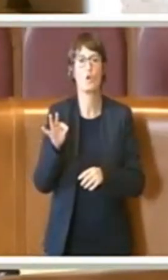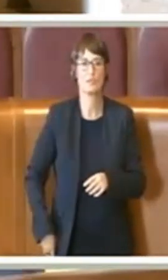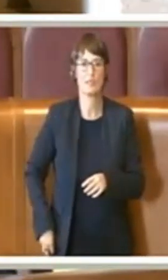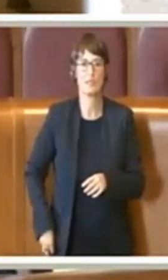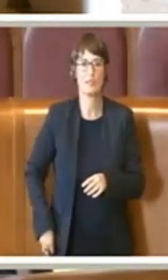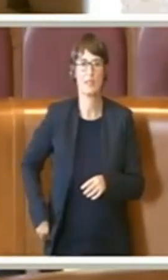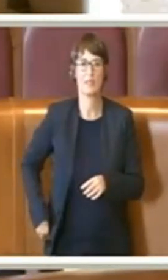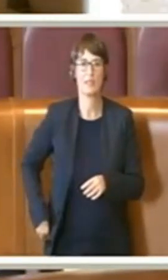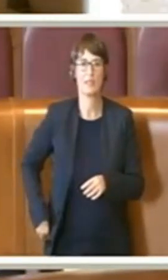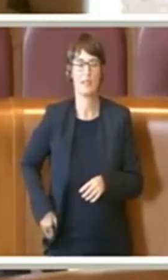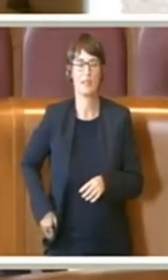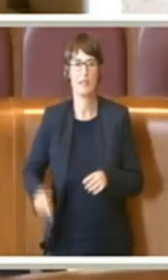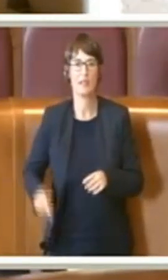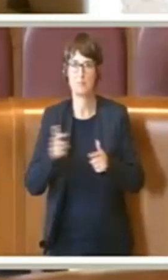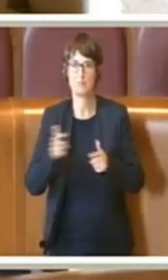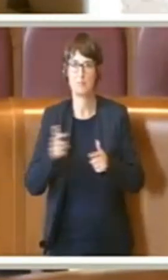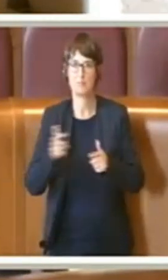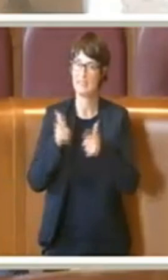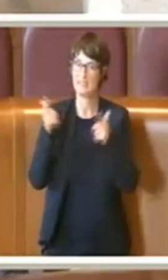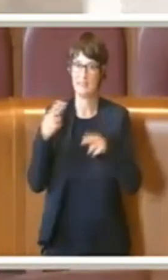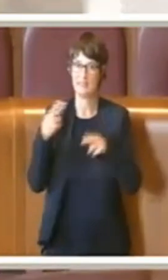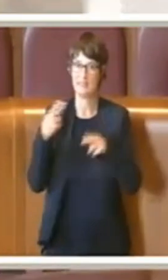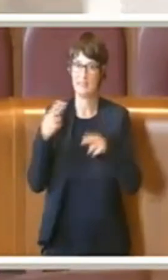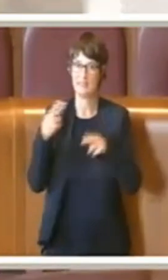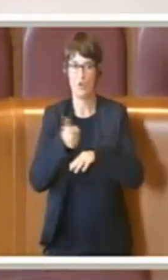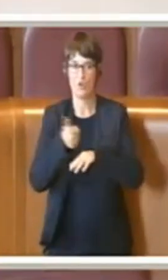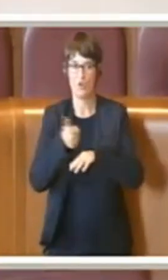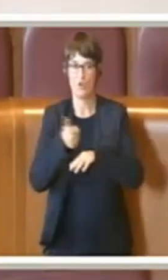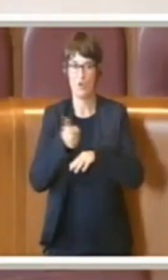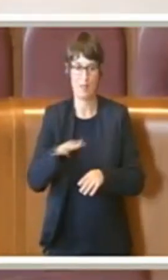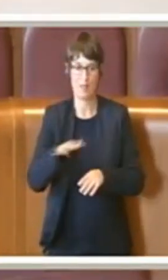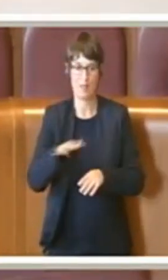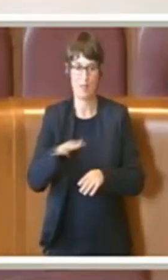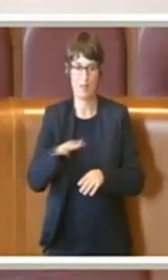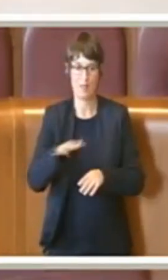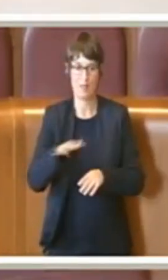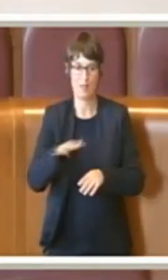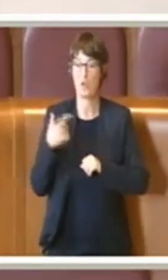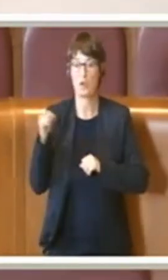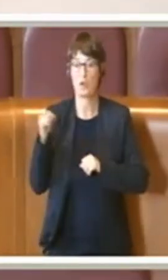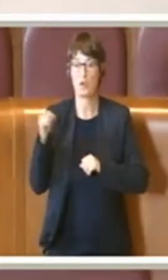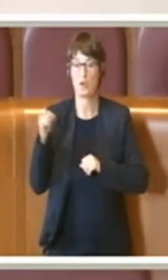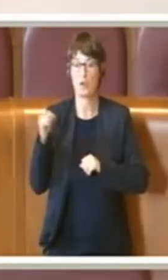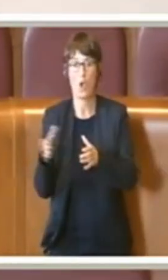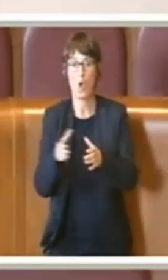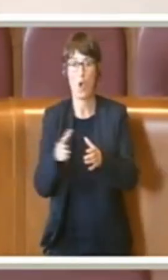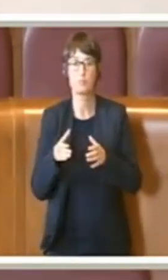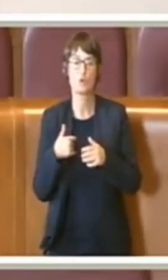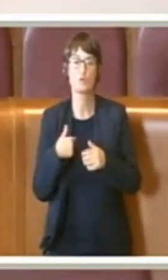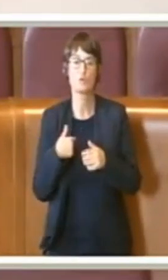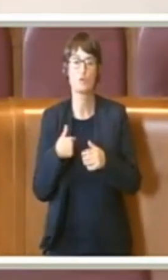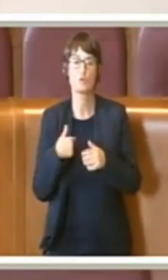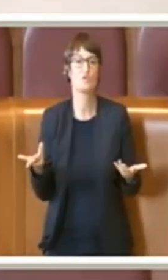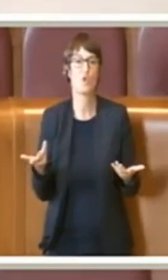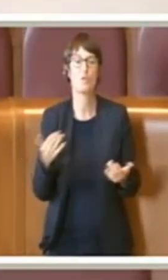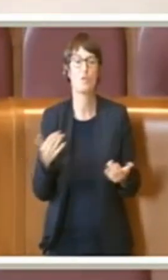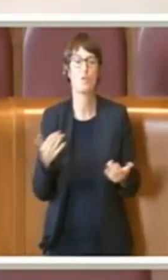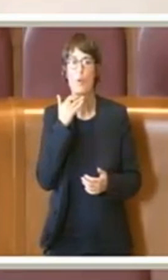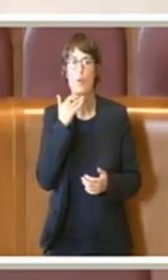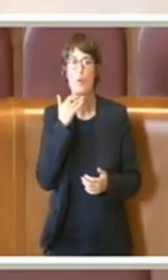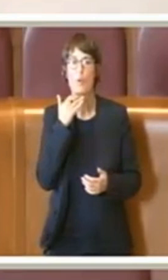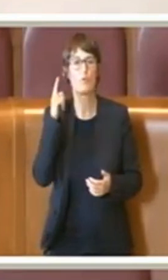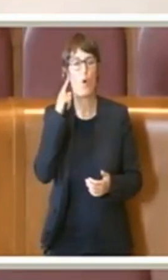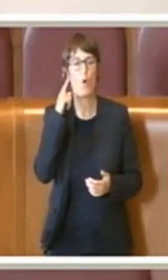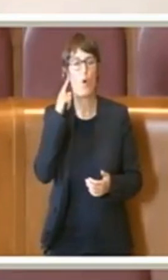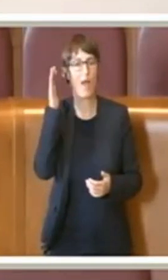pini di Roma Capitale. Credo che le opposizioni non vogliano proprio ascoltare